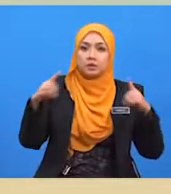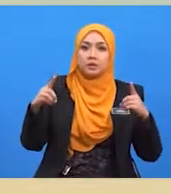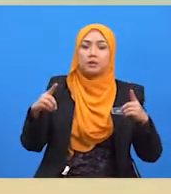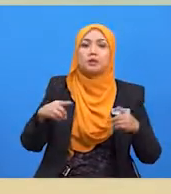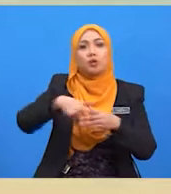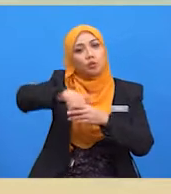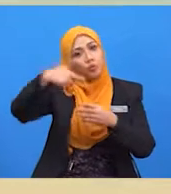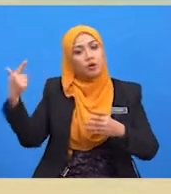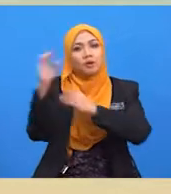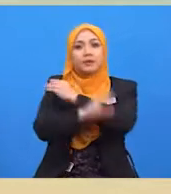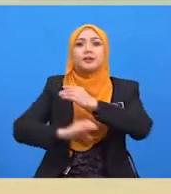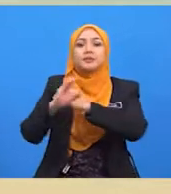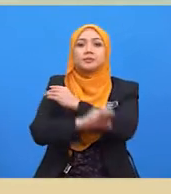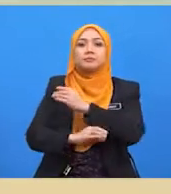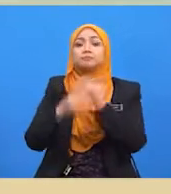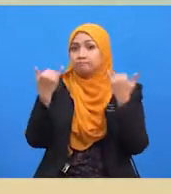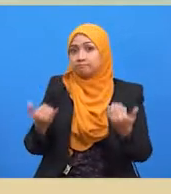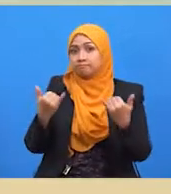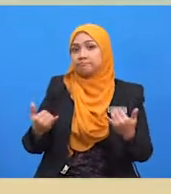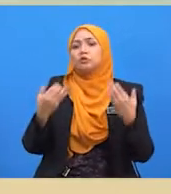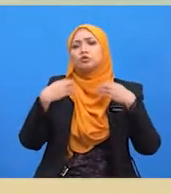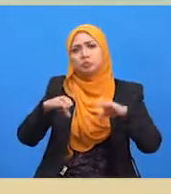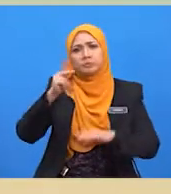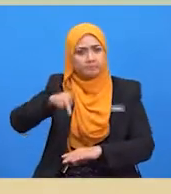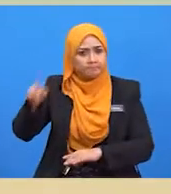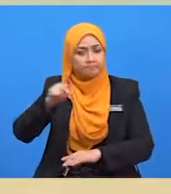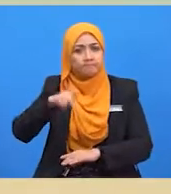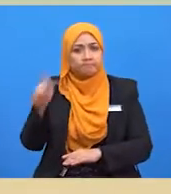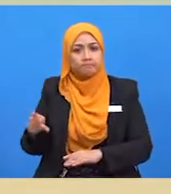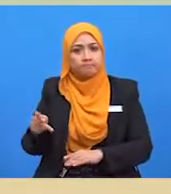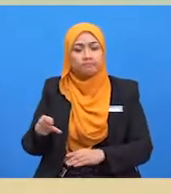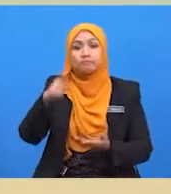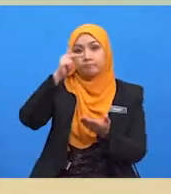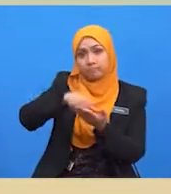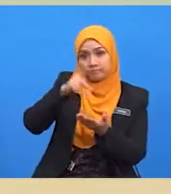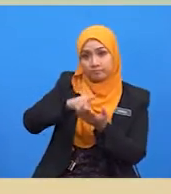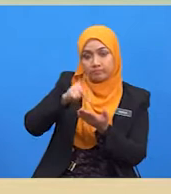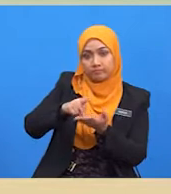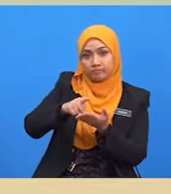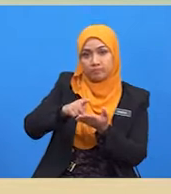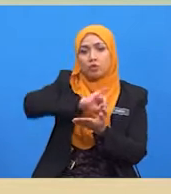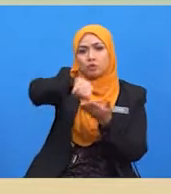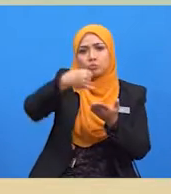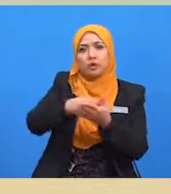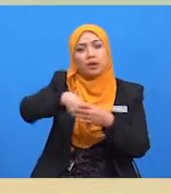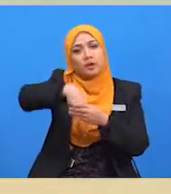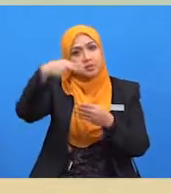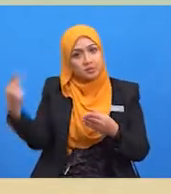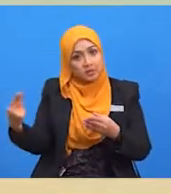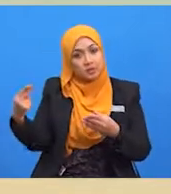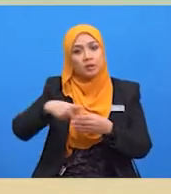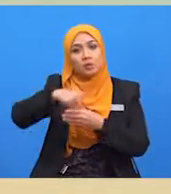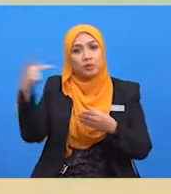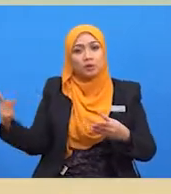hitung jumlah hasil pengeluar tempatan selepas perdagangan antarabangsa